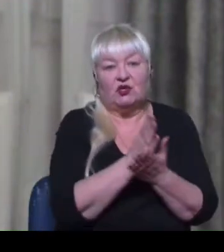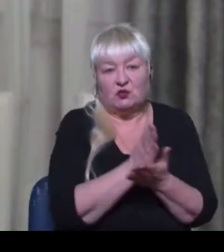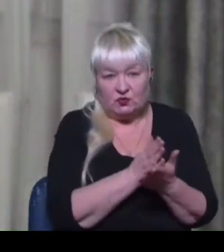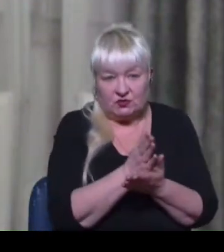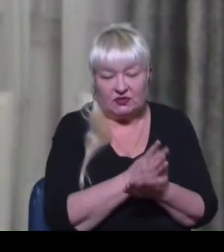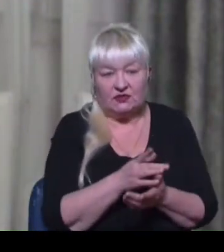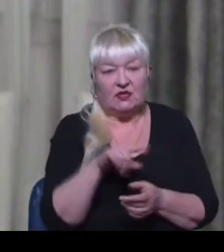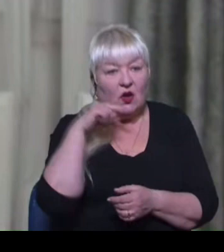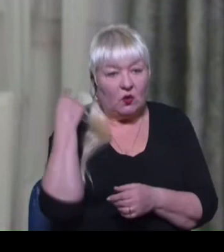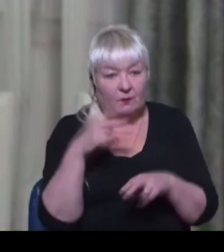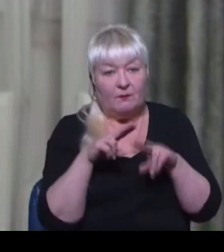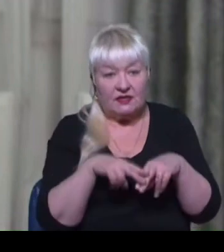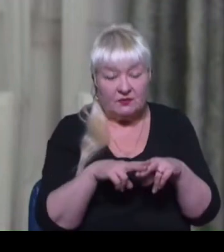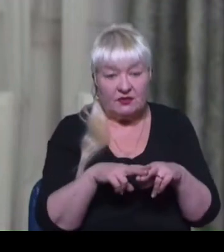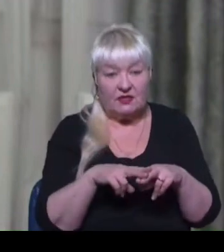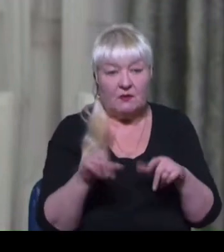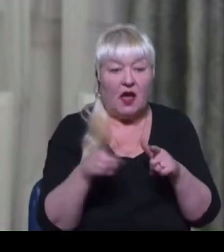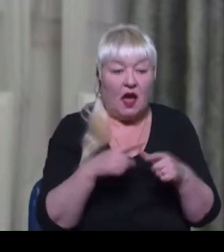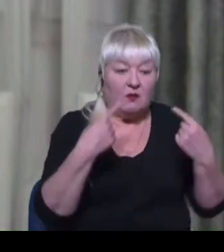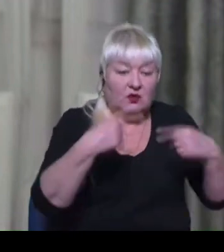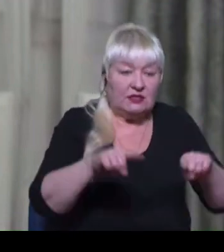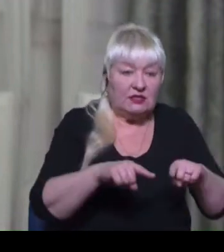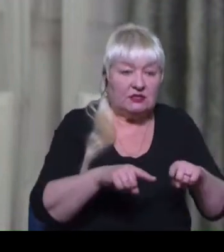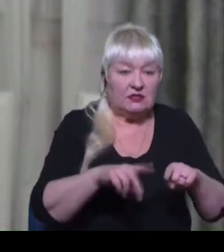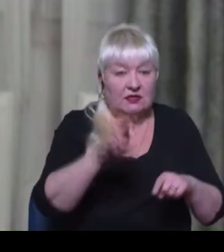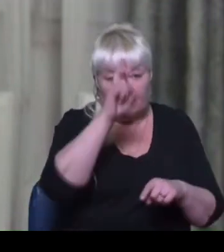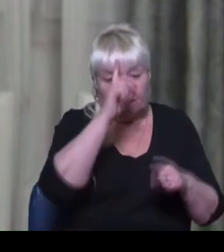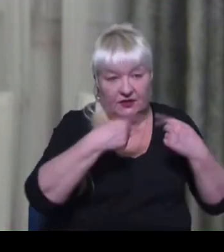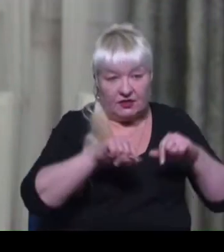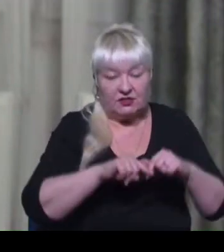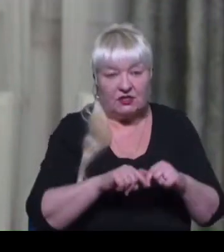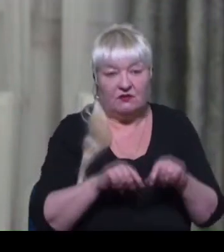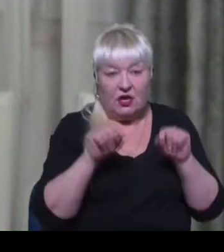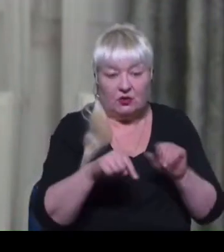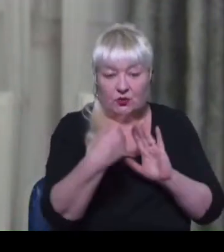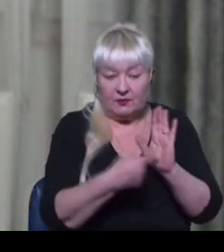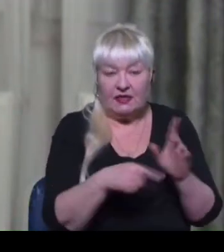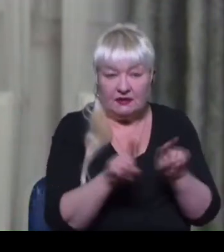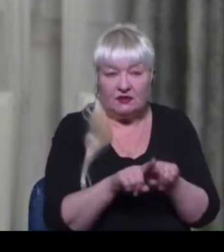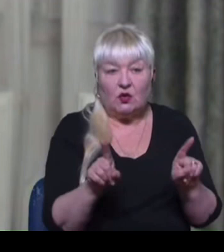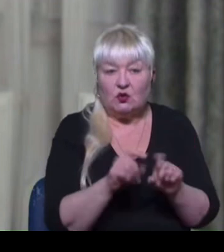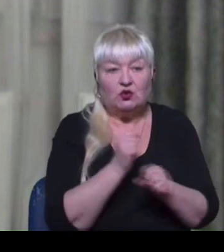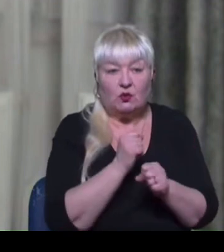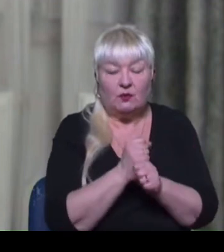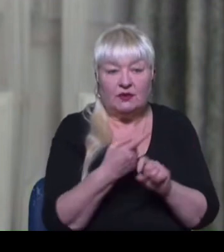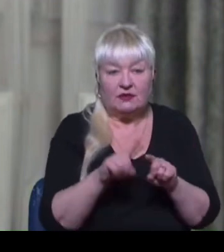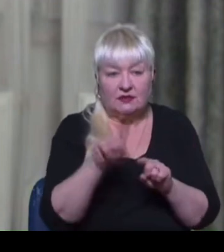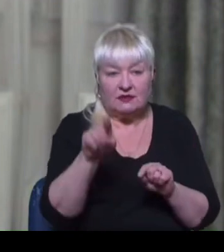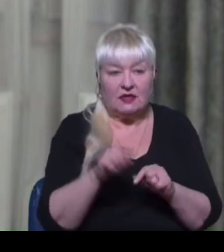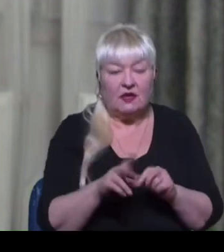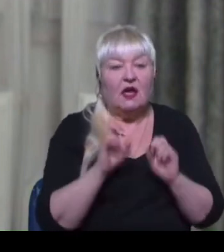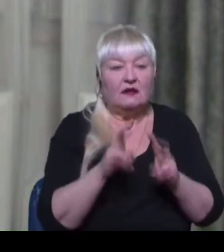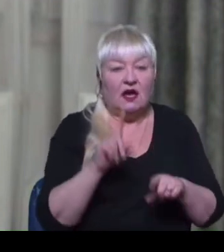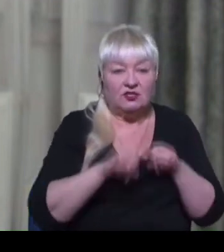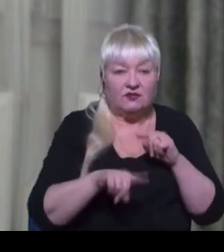з російськими паспортами. Або з іншими, інших держав. І тут питання також, що робити з ними, як швидко